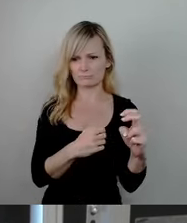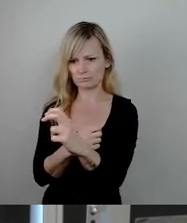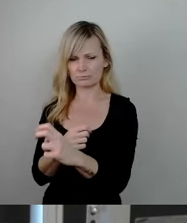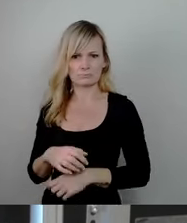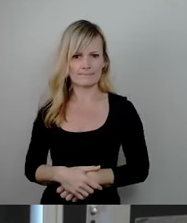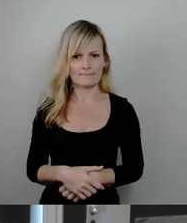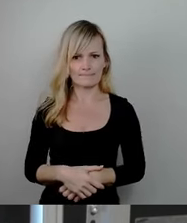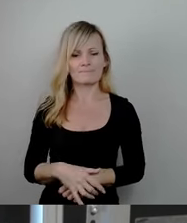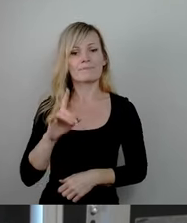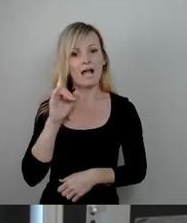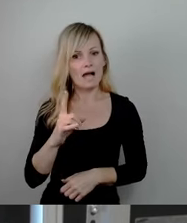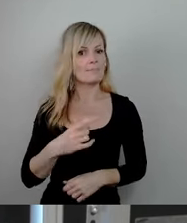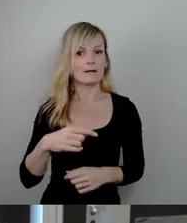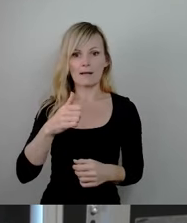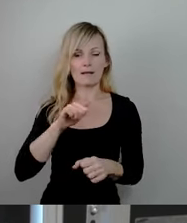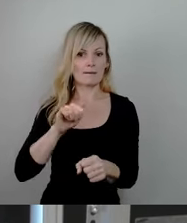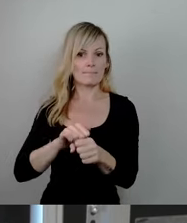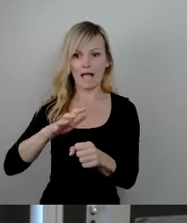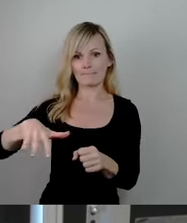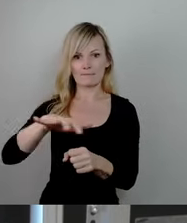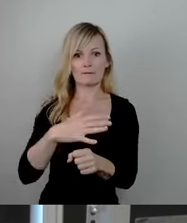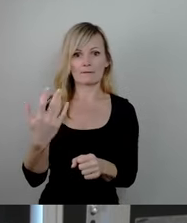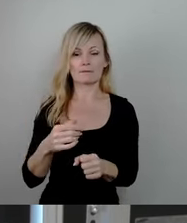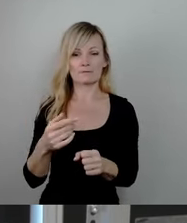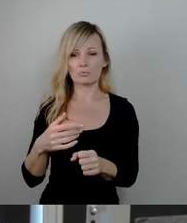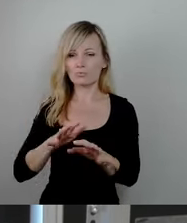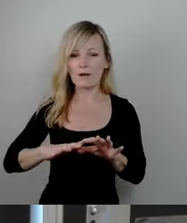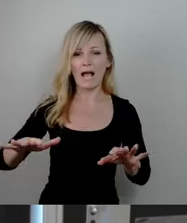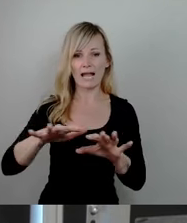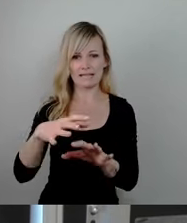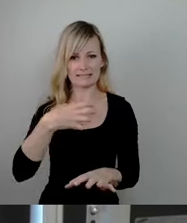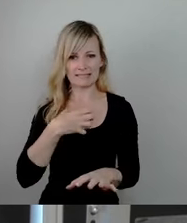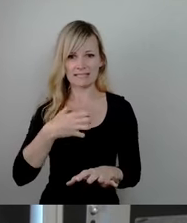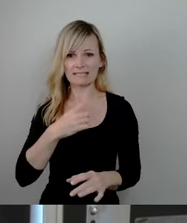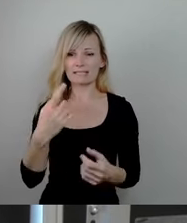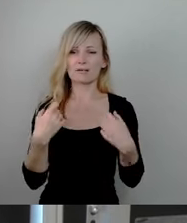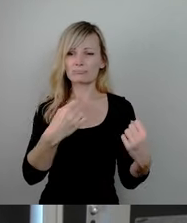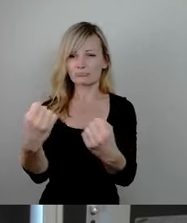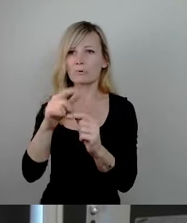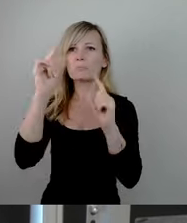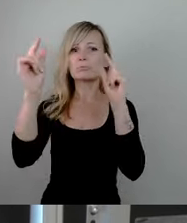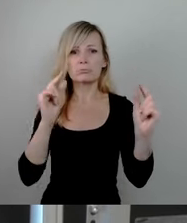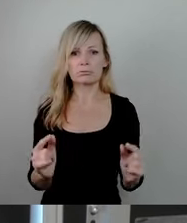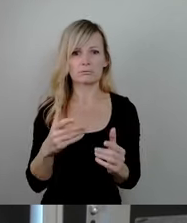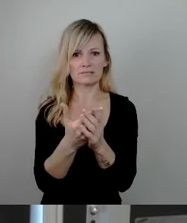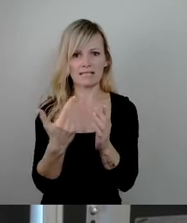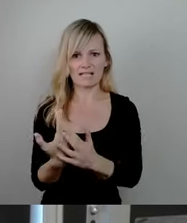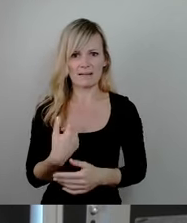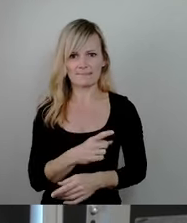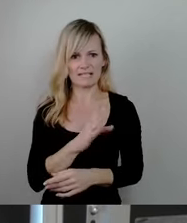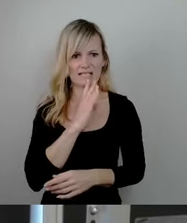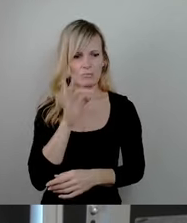die Beamten im ganzen Reviergebiet unterwegs seien, würden auch sie sich nicht ausreichend identifizieren.